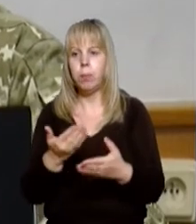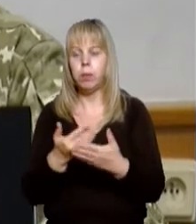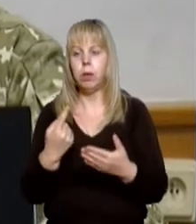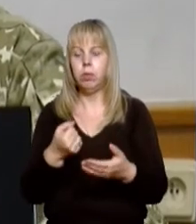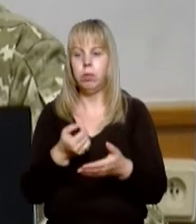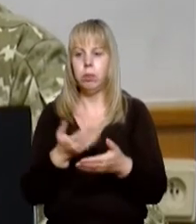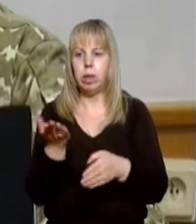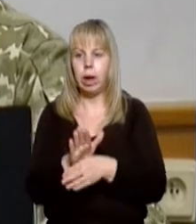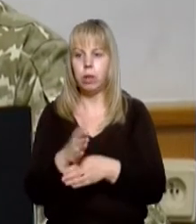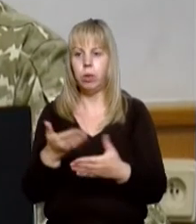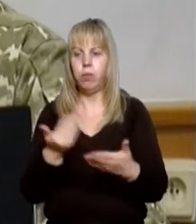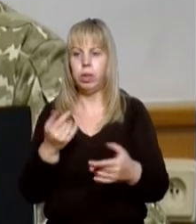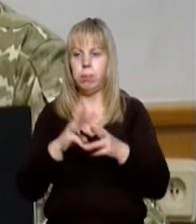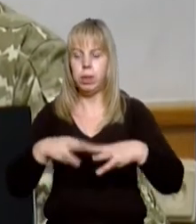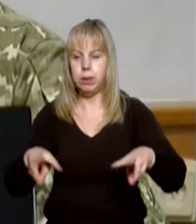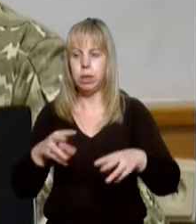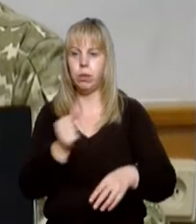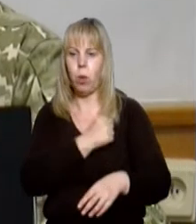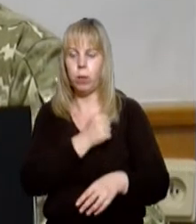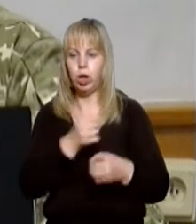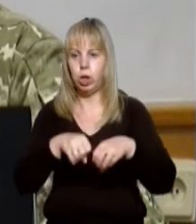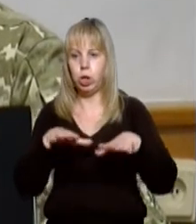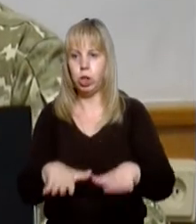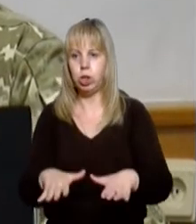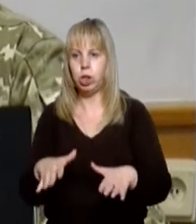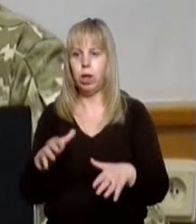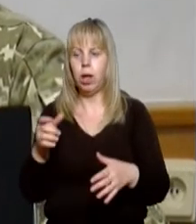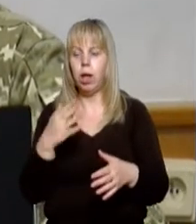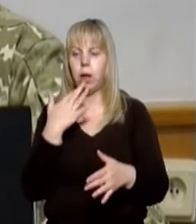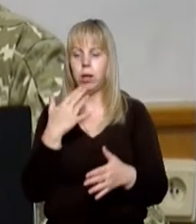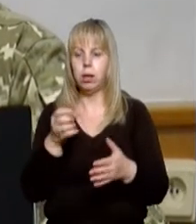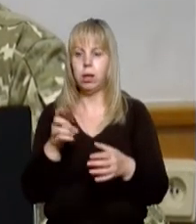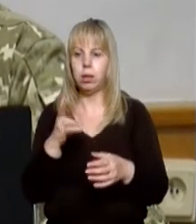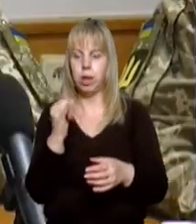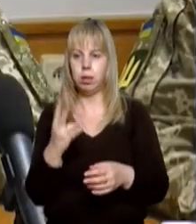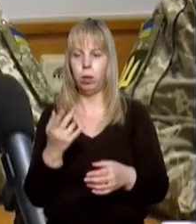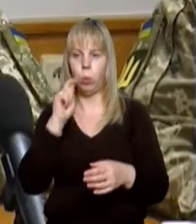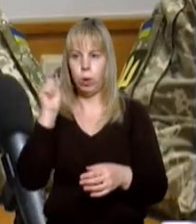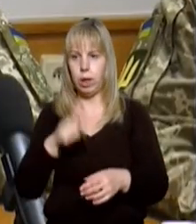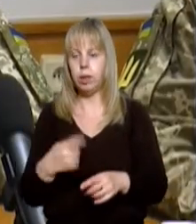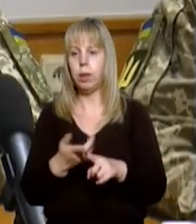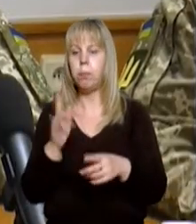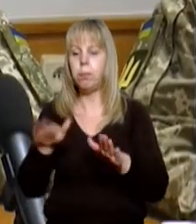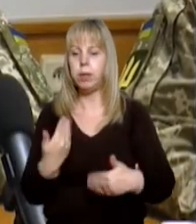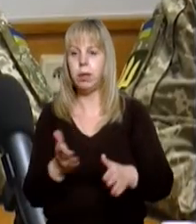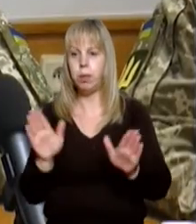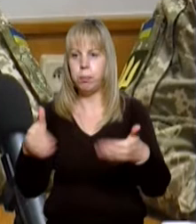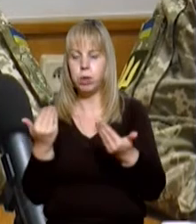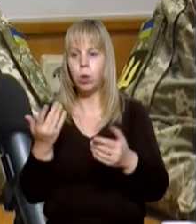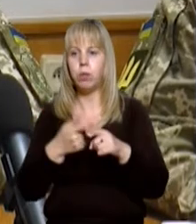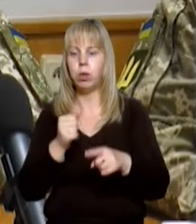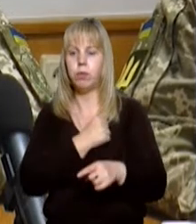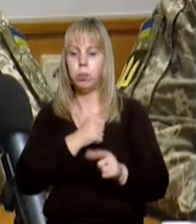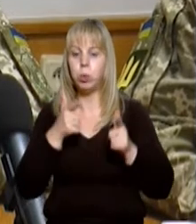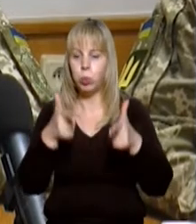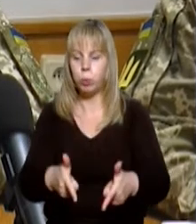відповідним наказом і Міністерства оборони, і рішенням Ради національної безпеки України. Після призову на строкову військову